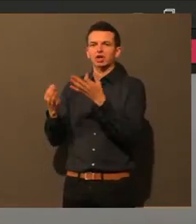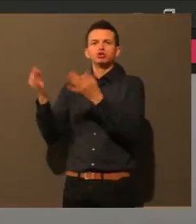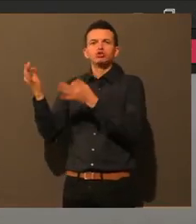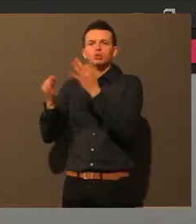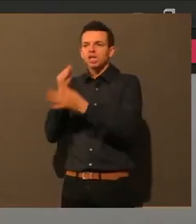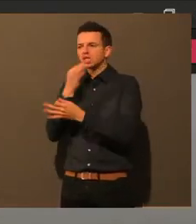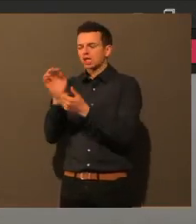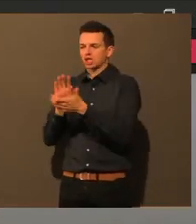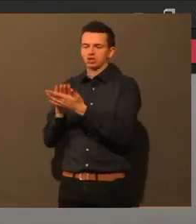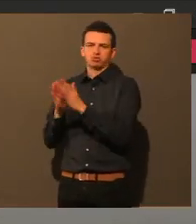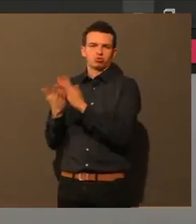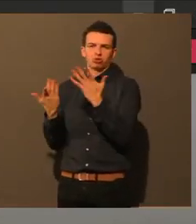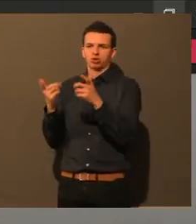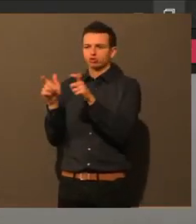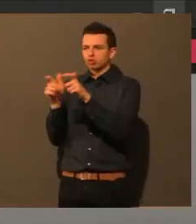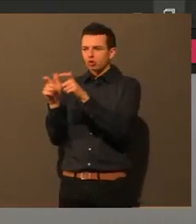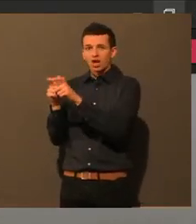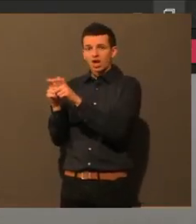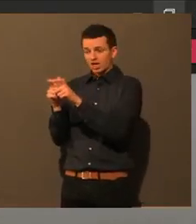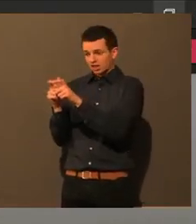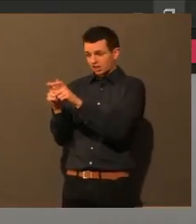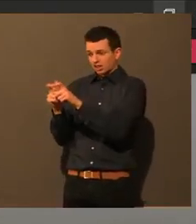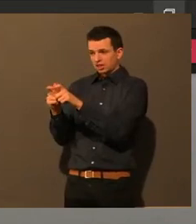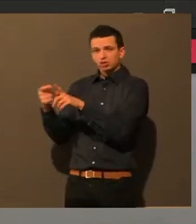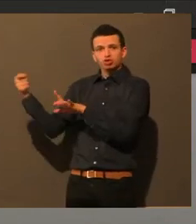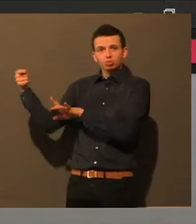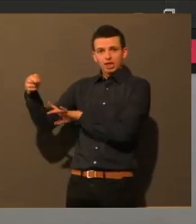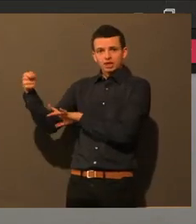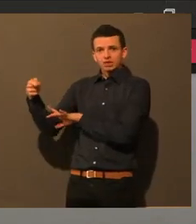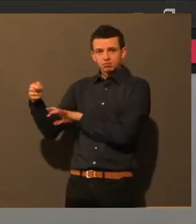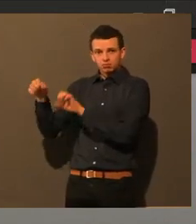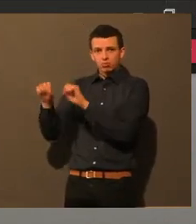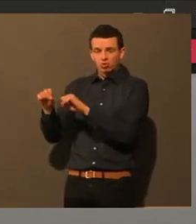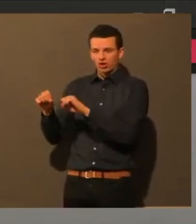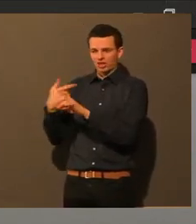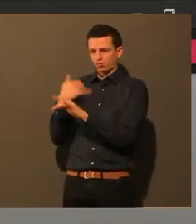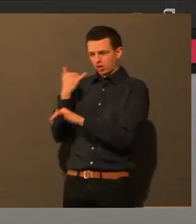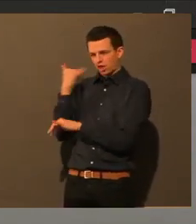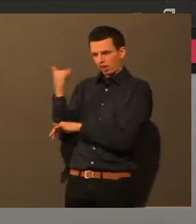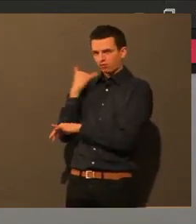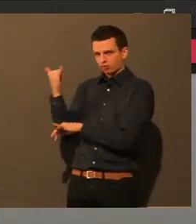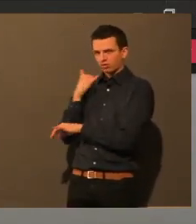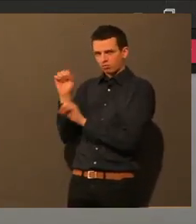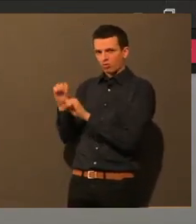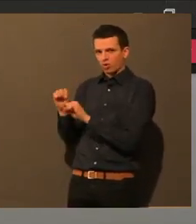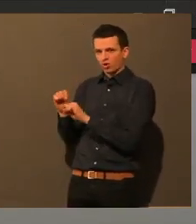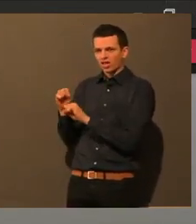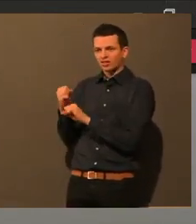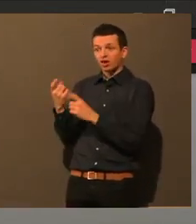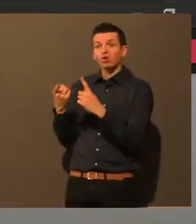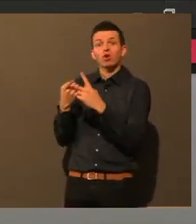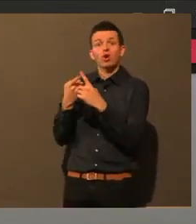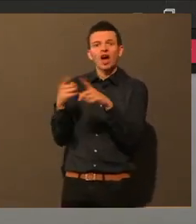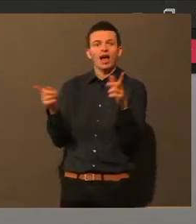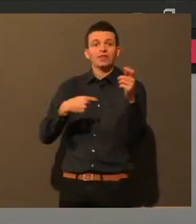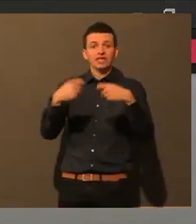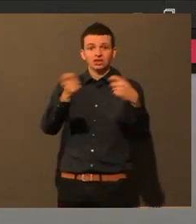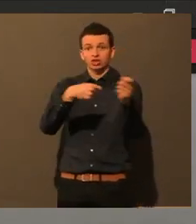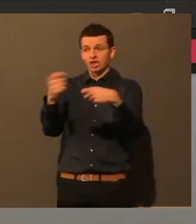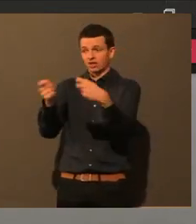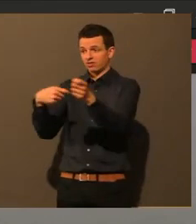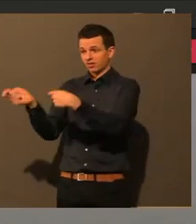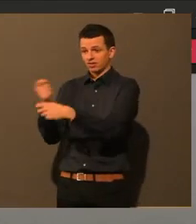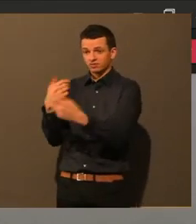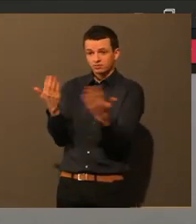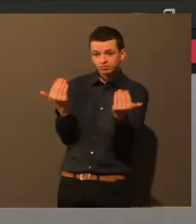Ich bin da noch, ich müsste noch ein andere Telefonanrufe tätigen, aber eventuell kriegen wir noch ein paar andere Geschäfte mit an Bord. Das muss